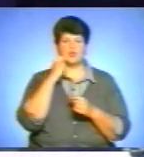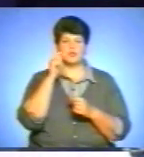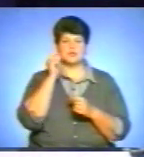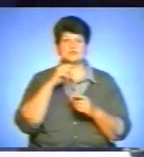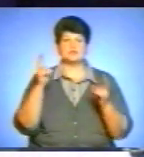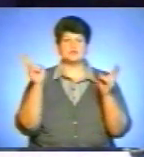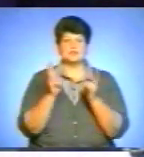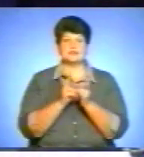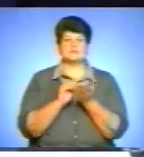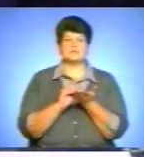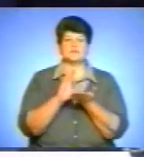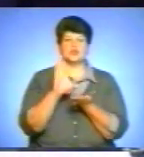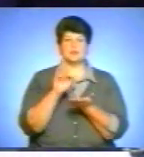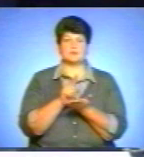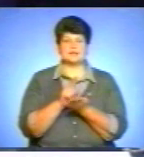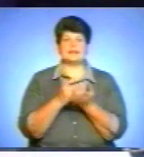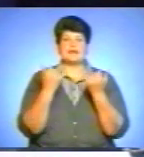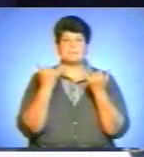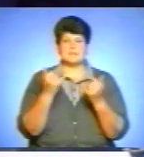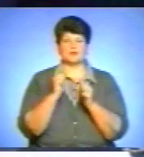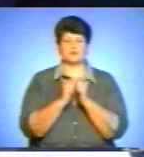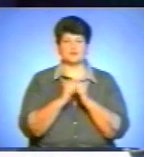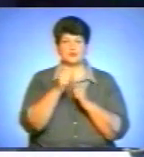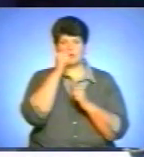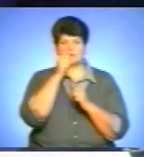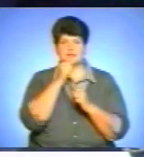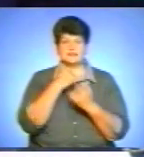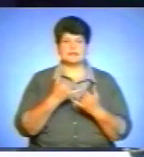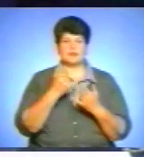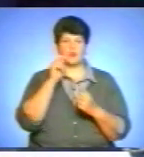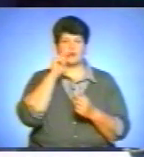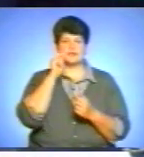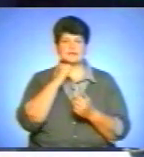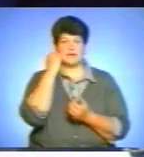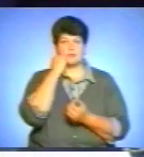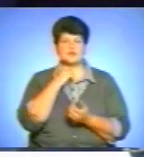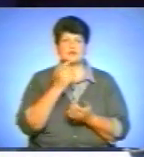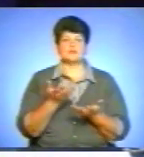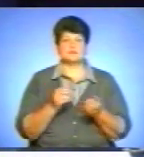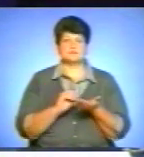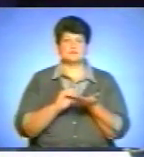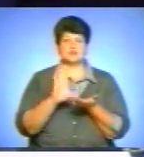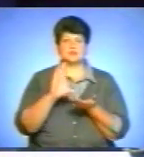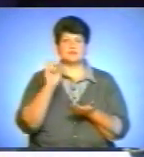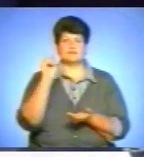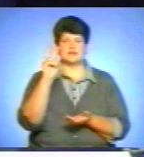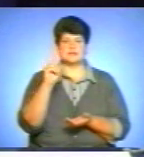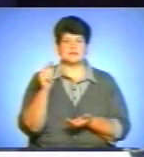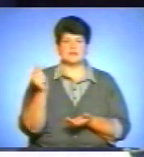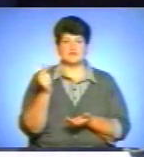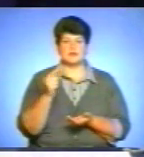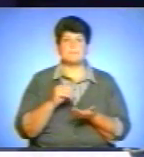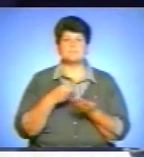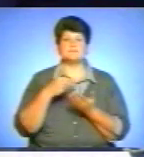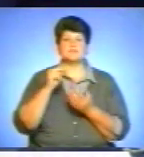підвищеною пенсією. Тепер щомісячні виплати для українських пенсіонерів зросли на 12 гривень. А підвищити